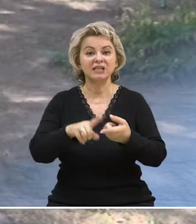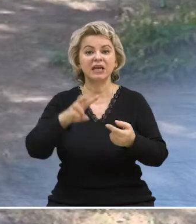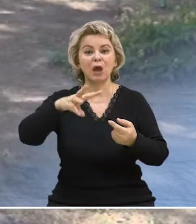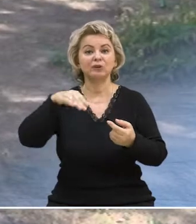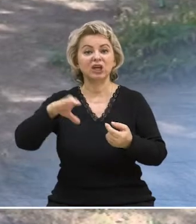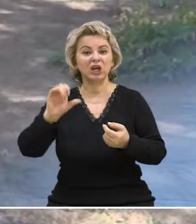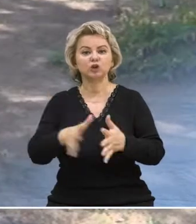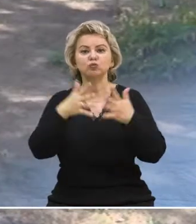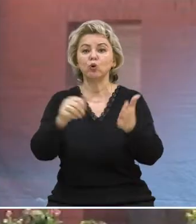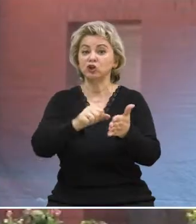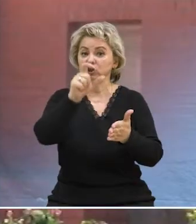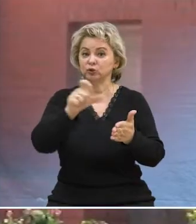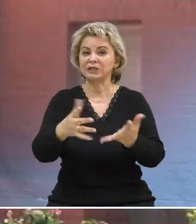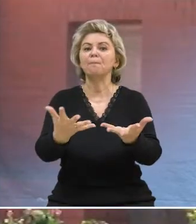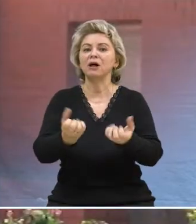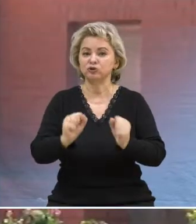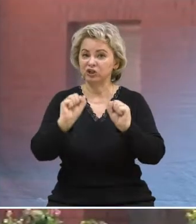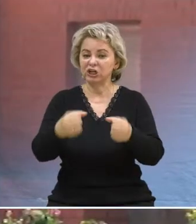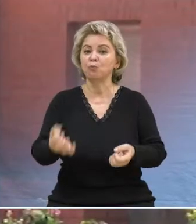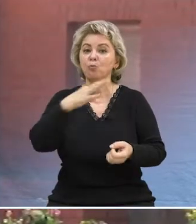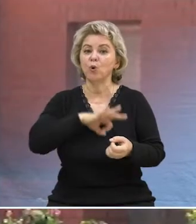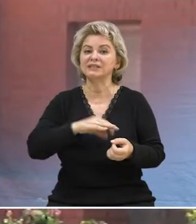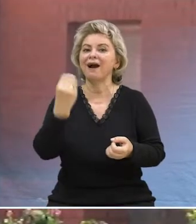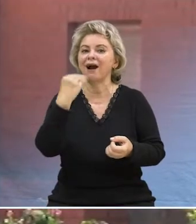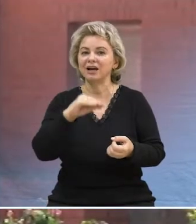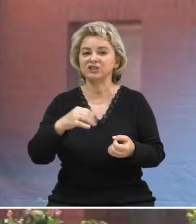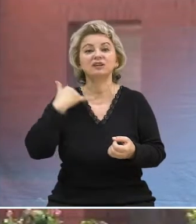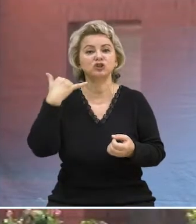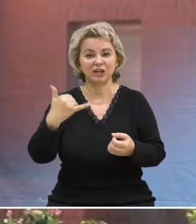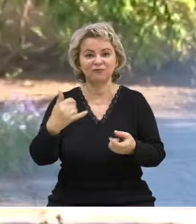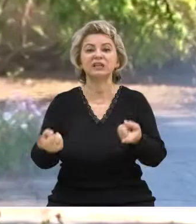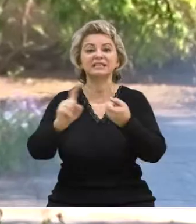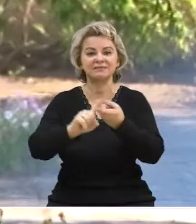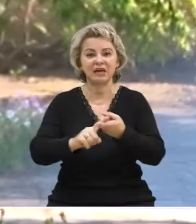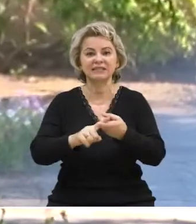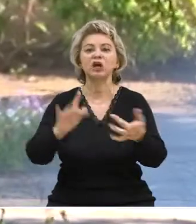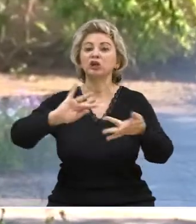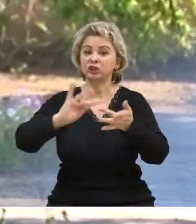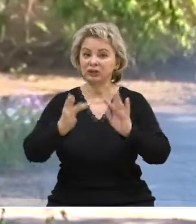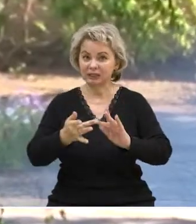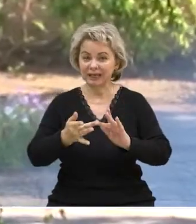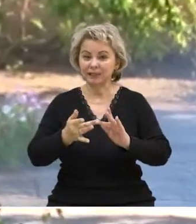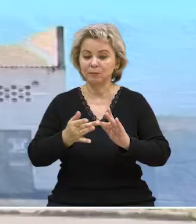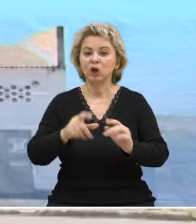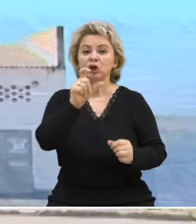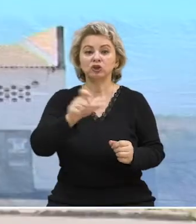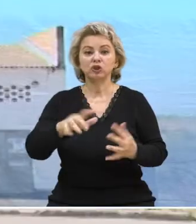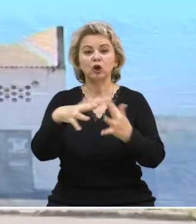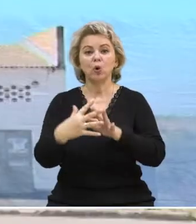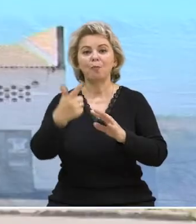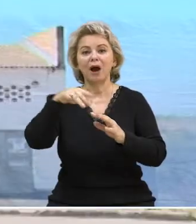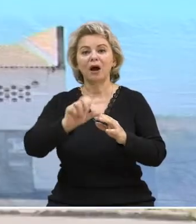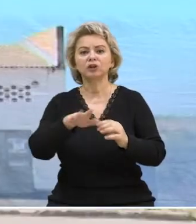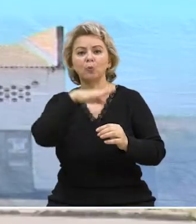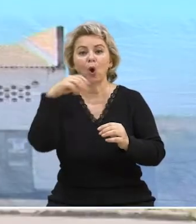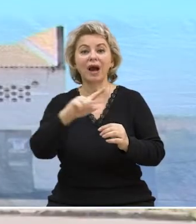связи МТС более 600 жителей Хутора получили возможность пользоваться качественной мобильной связью и высокоскоростным интернетом. Жители